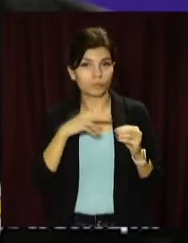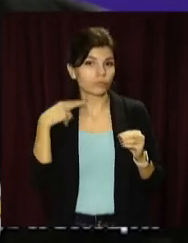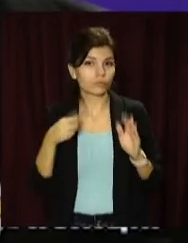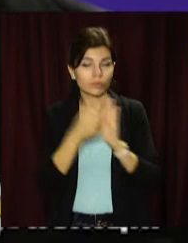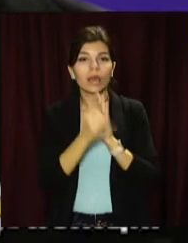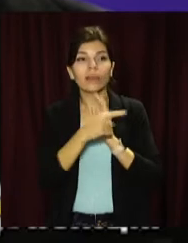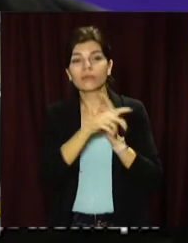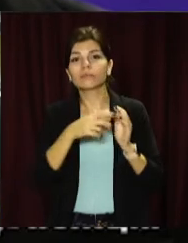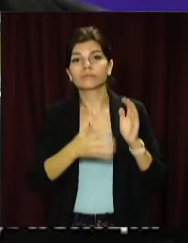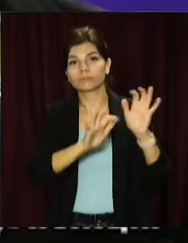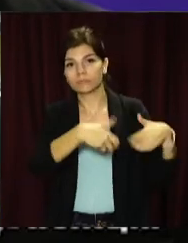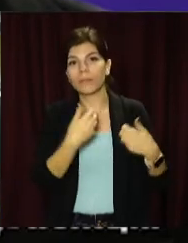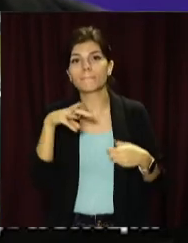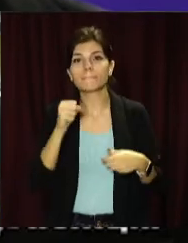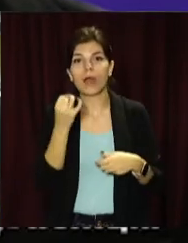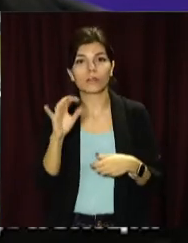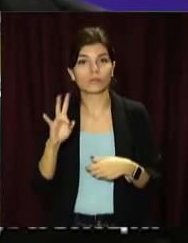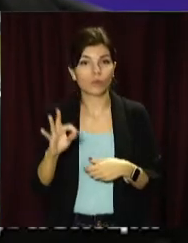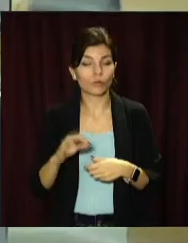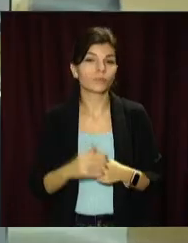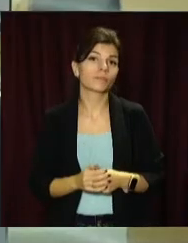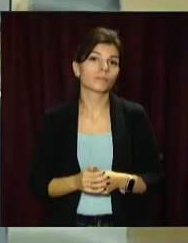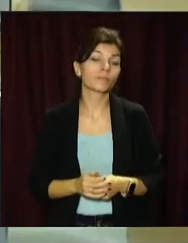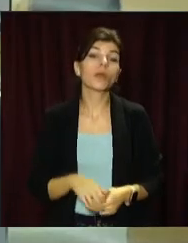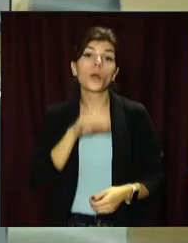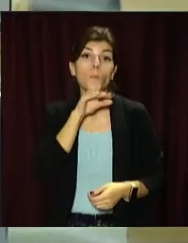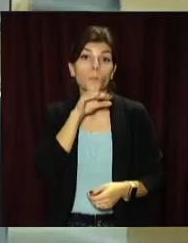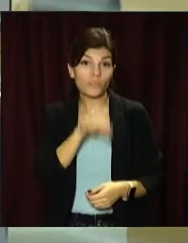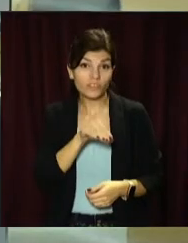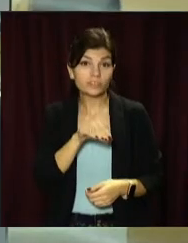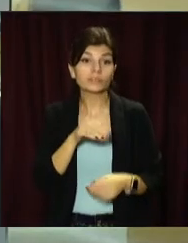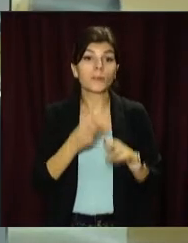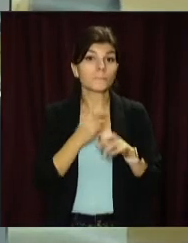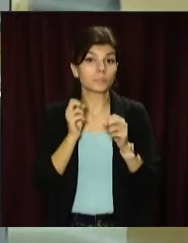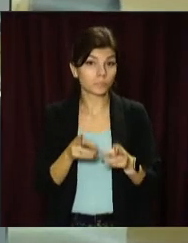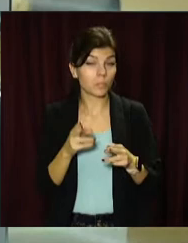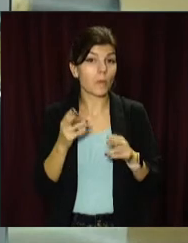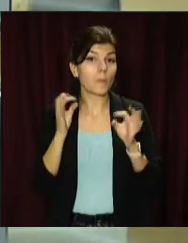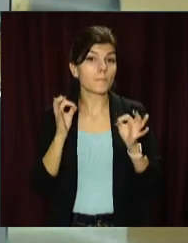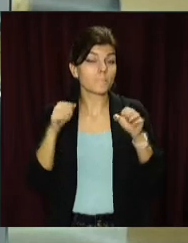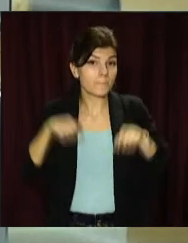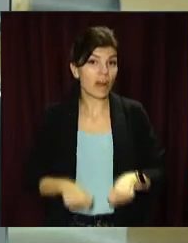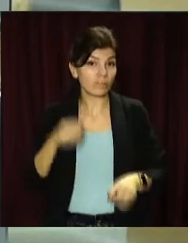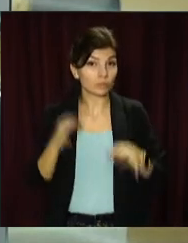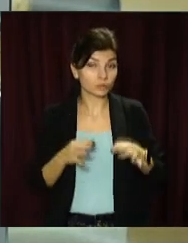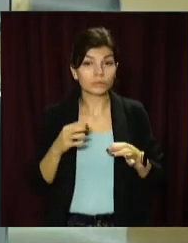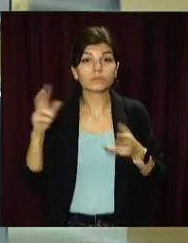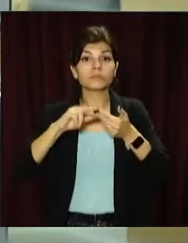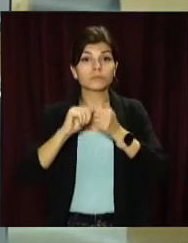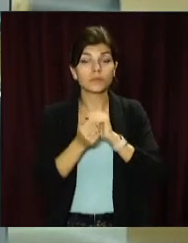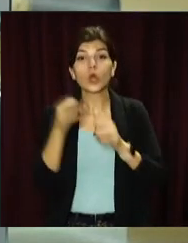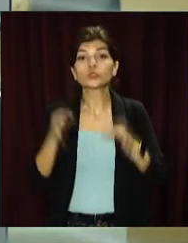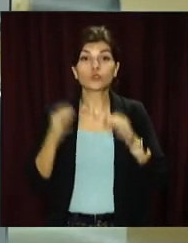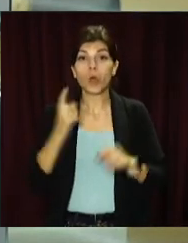загрожує до 10 років поздавлення волі з конфіскацією майна. Професіоналізм, пильність, безпека правосуддя. У Кам'янському